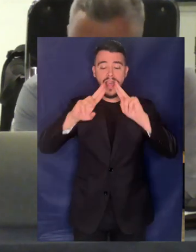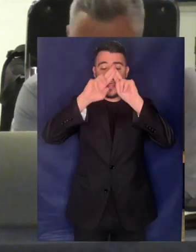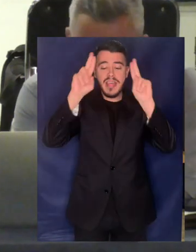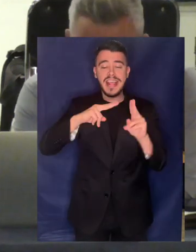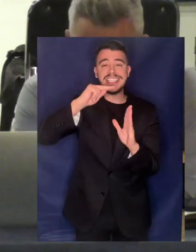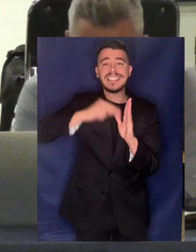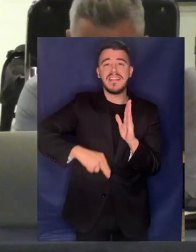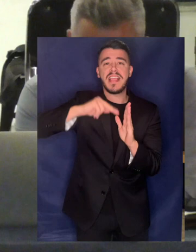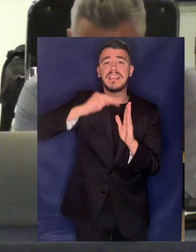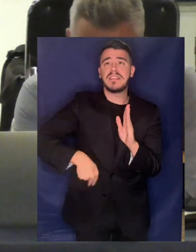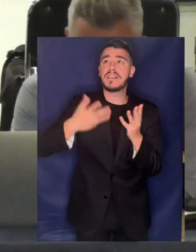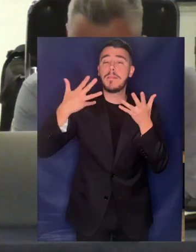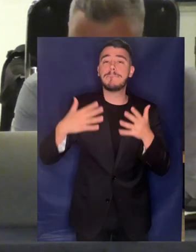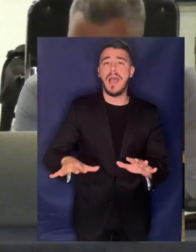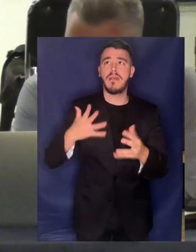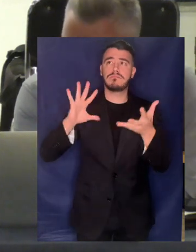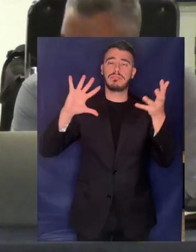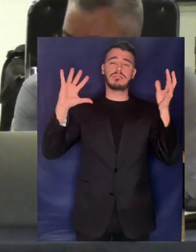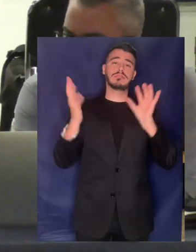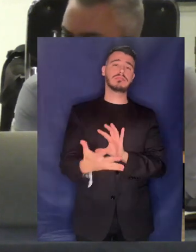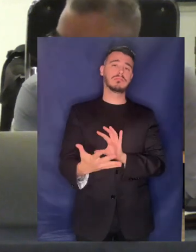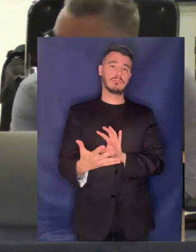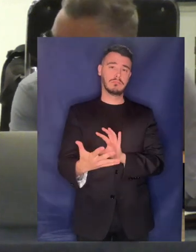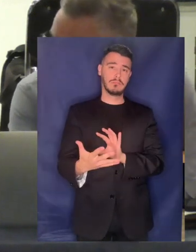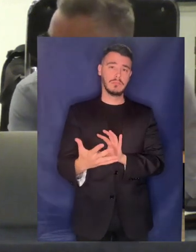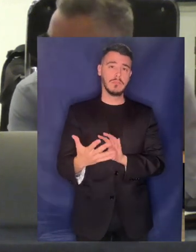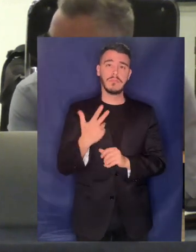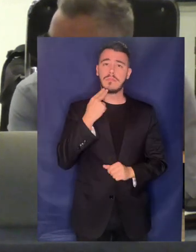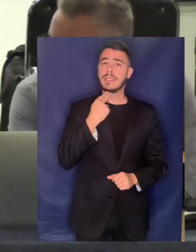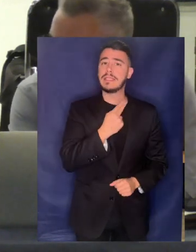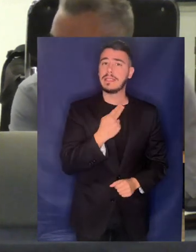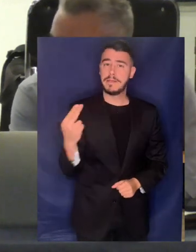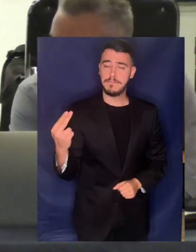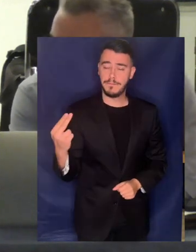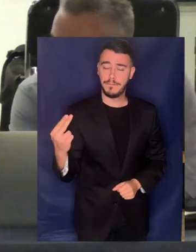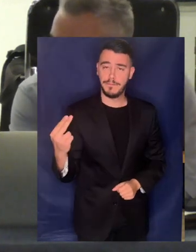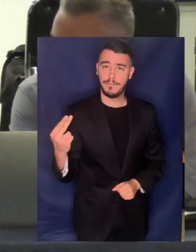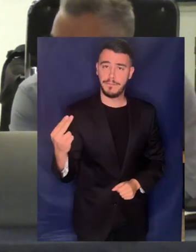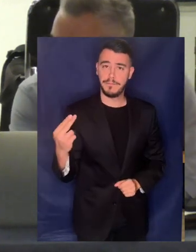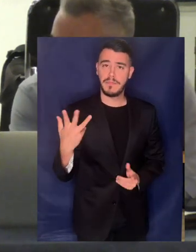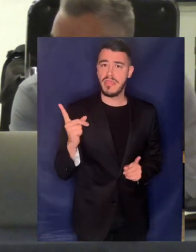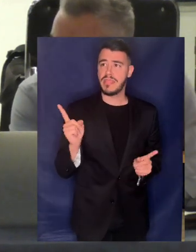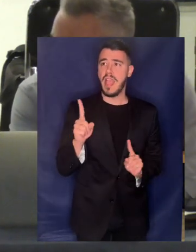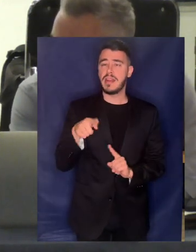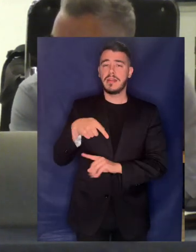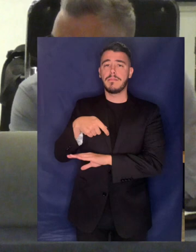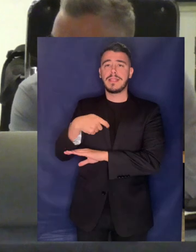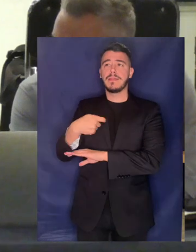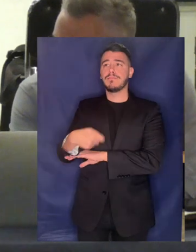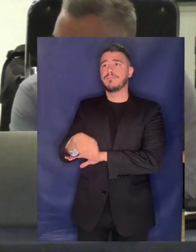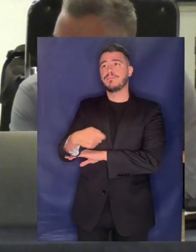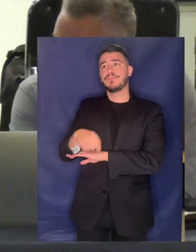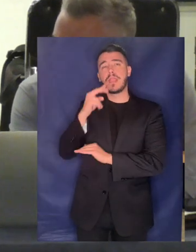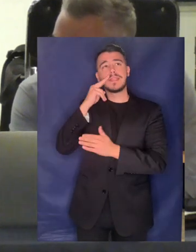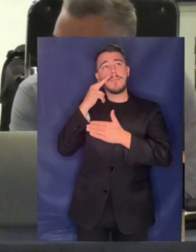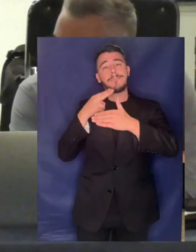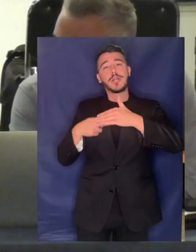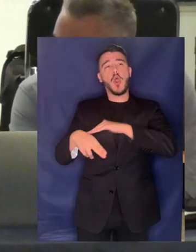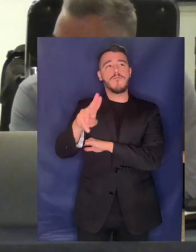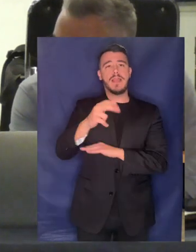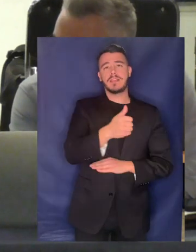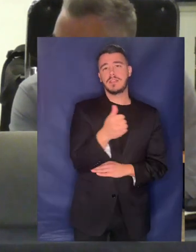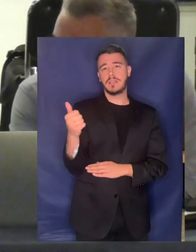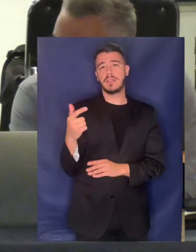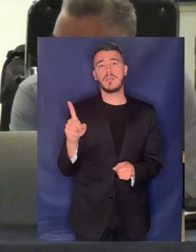προστασία των ανθρωπίνων δικαιωμάτων Αυτό δεν είναι μόνο μια νομική πρόβλεψη Είναι μια πρόβλεψη που έχει μια